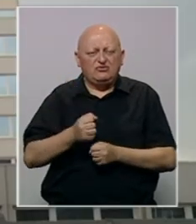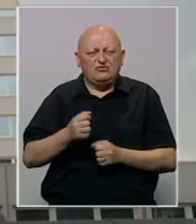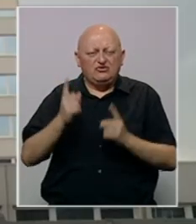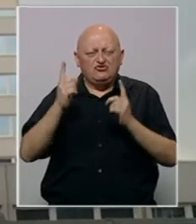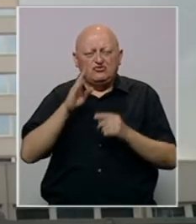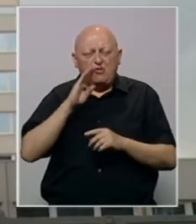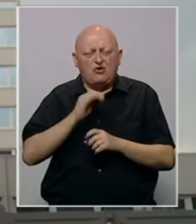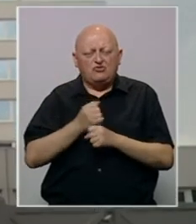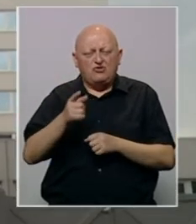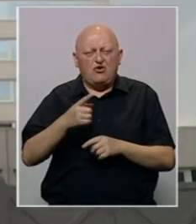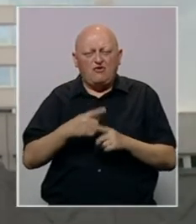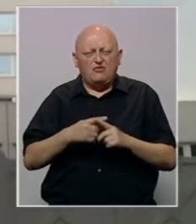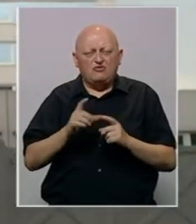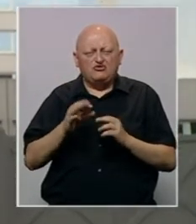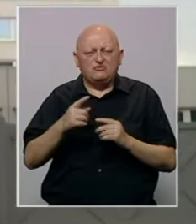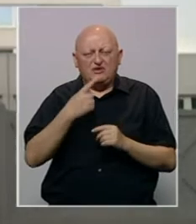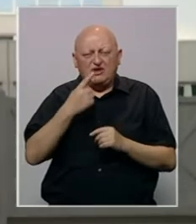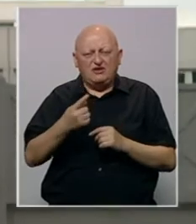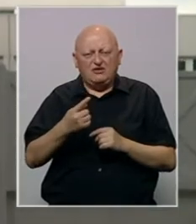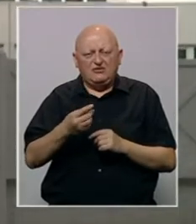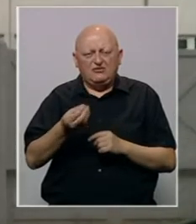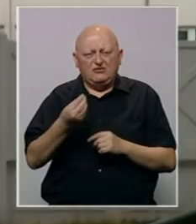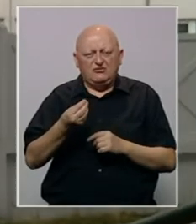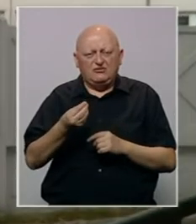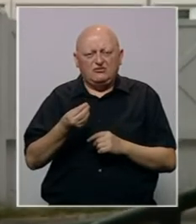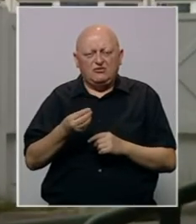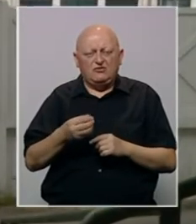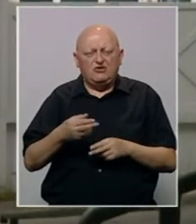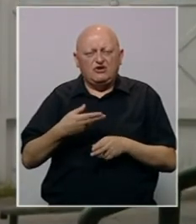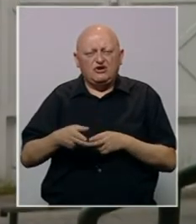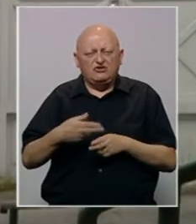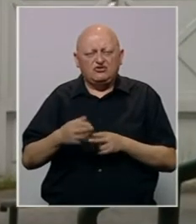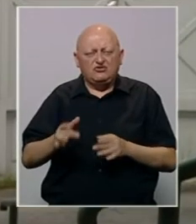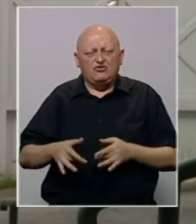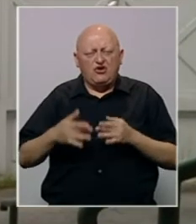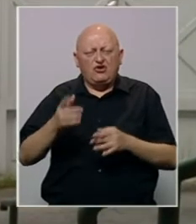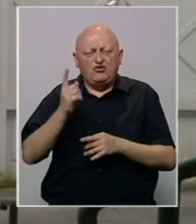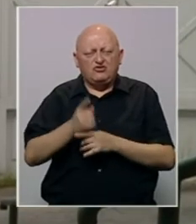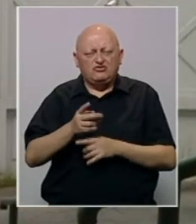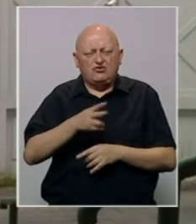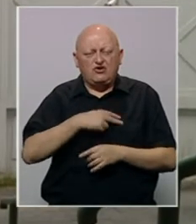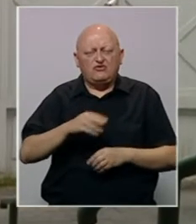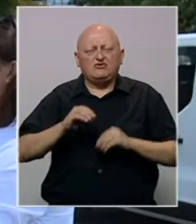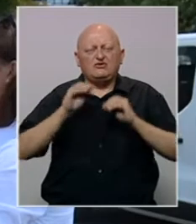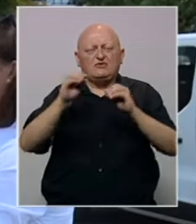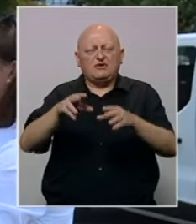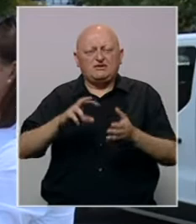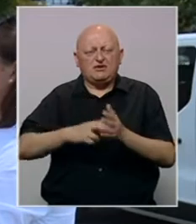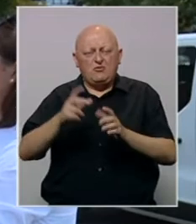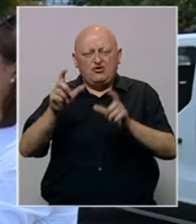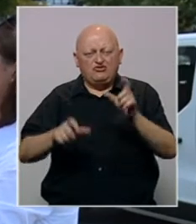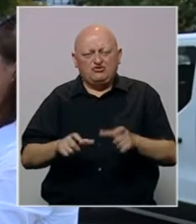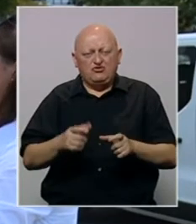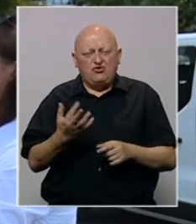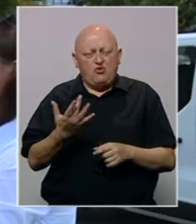sud BiH. Ovaj put Šmit je tvrde napravio dobro solomonsko rješenje, odgodio odluku, odgovornost prebacio na političare.